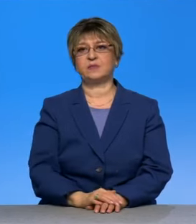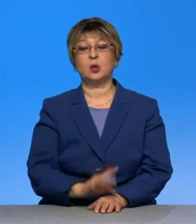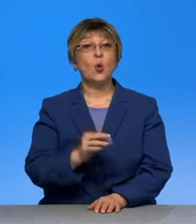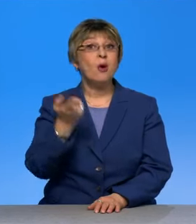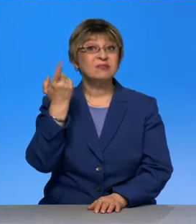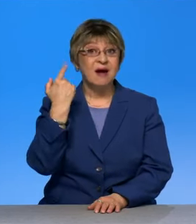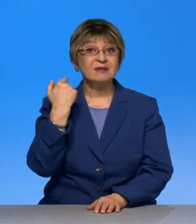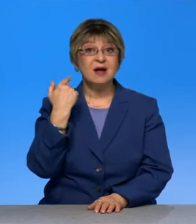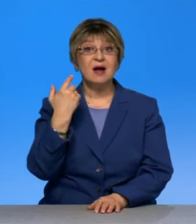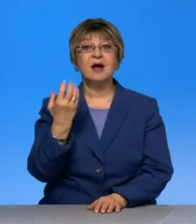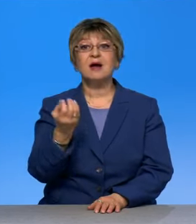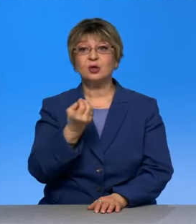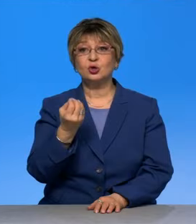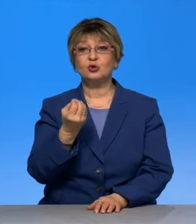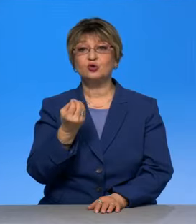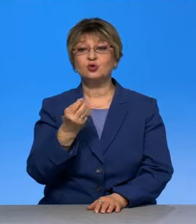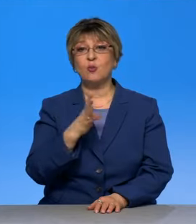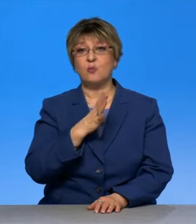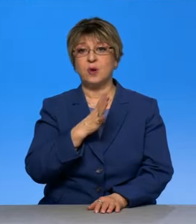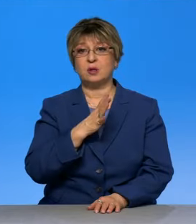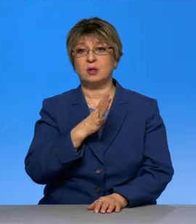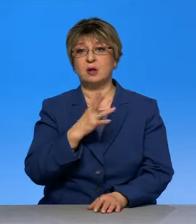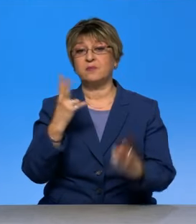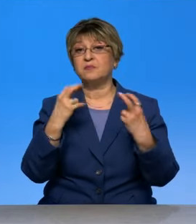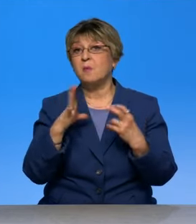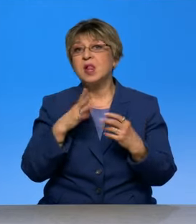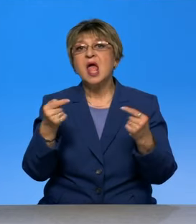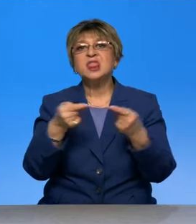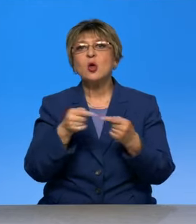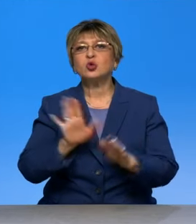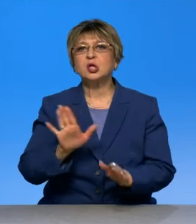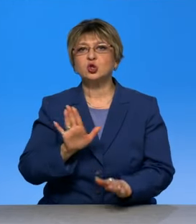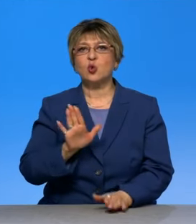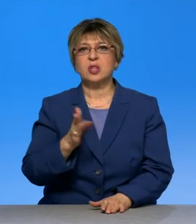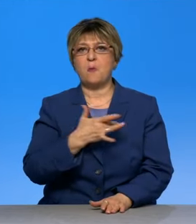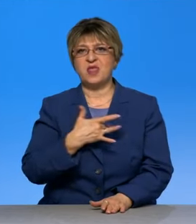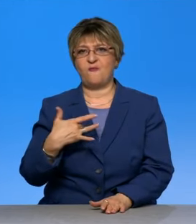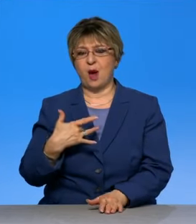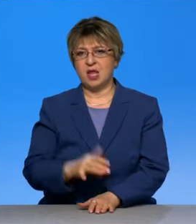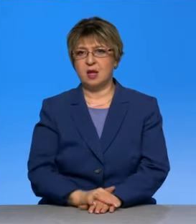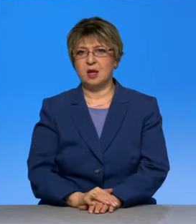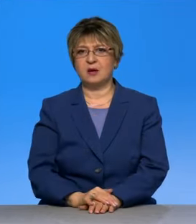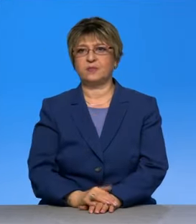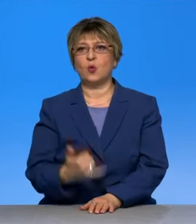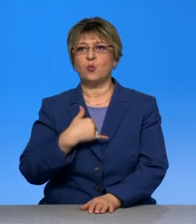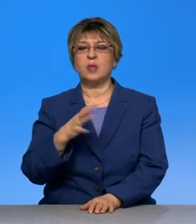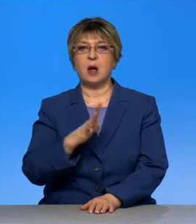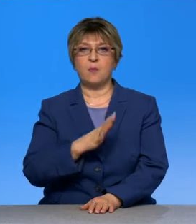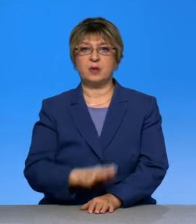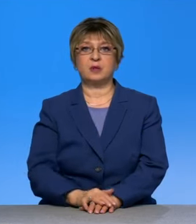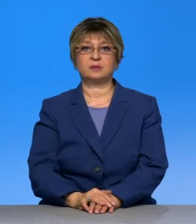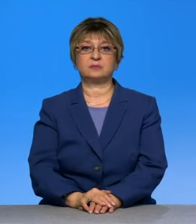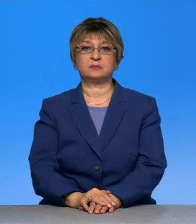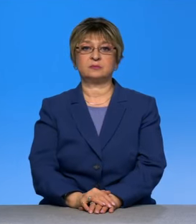еще выставлялся диагноз неуточненная пневмония. Вы думаете, что это мог быть ковид?